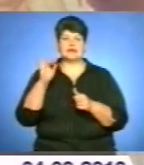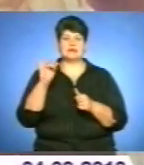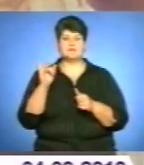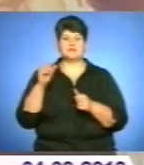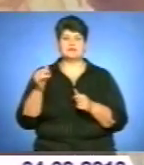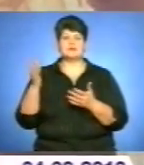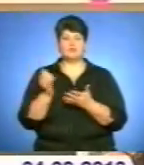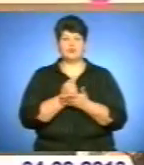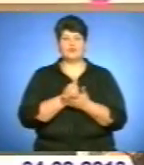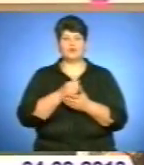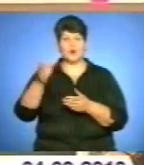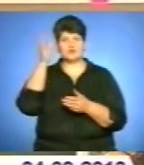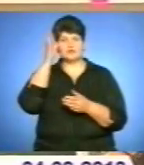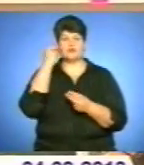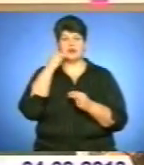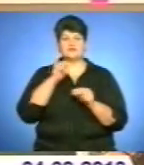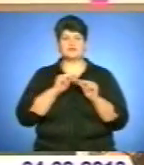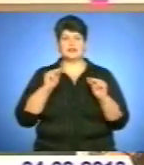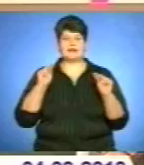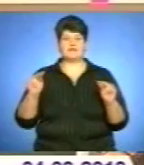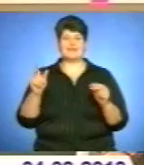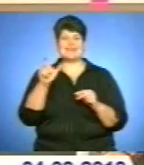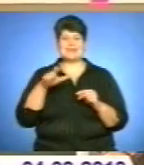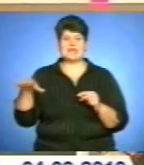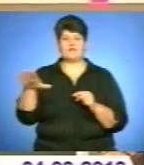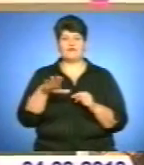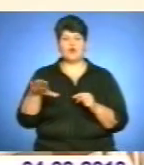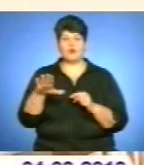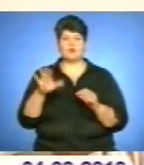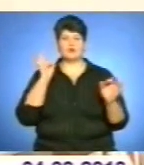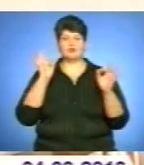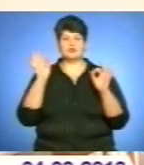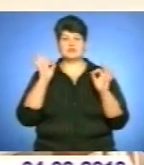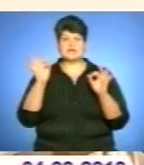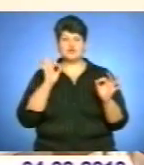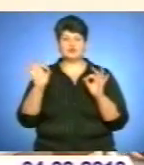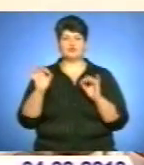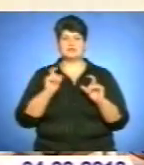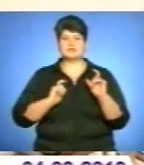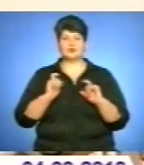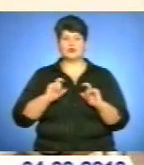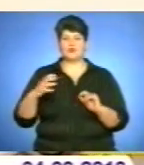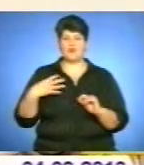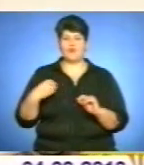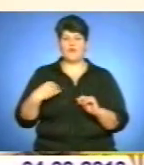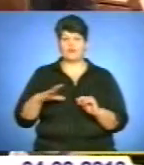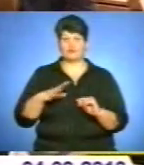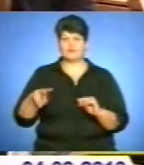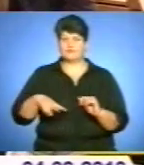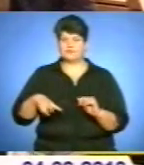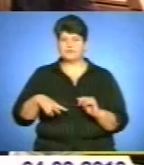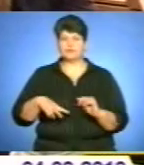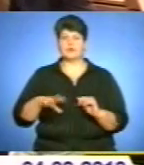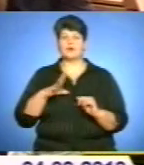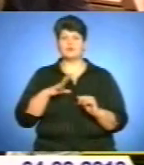освіту у кращих педагогів Європи, був директором Вищого музичного інституту у Львові, блискучим критиком-публіцистом. Походив із